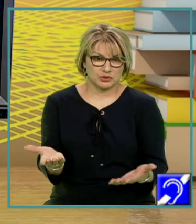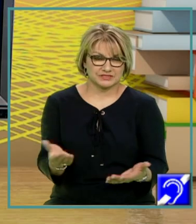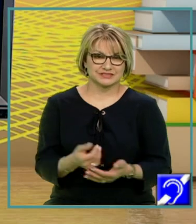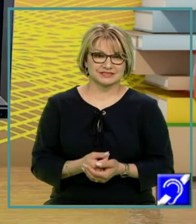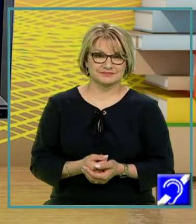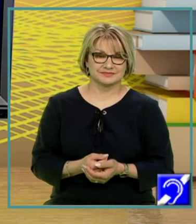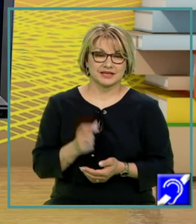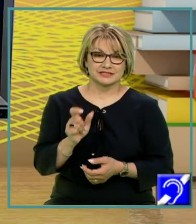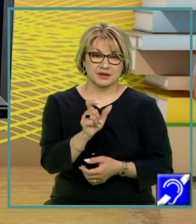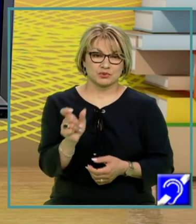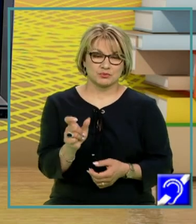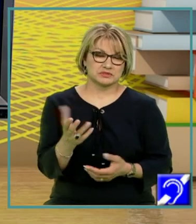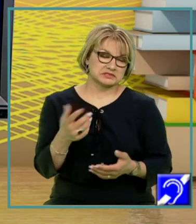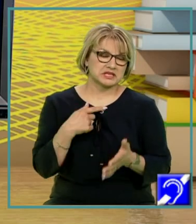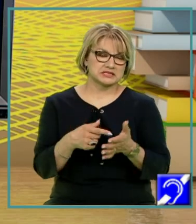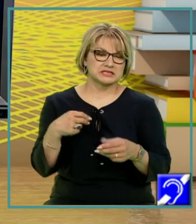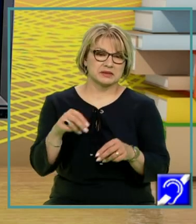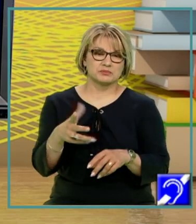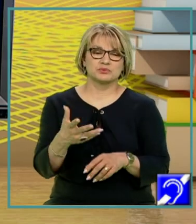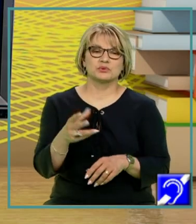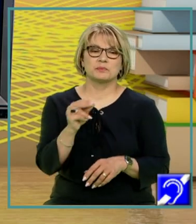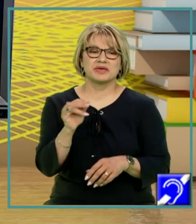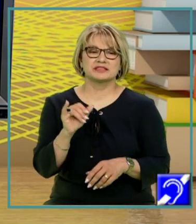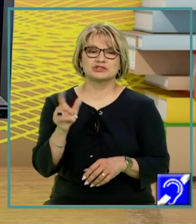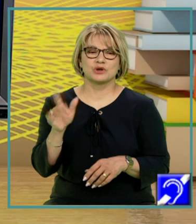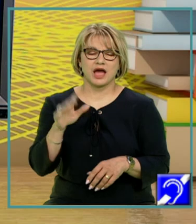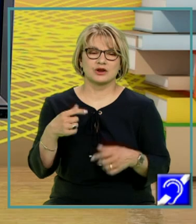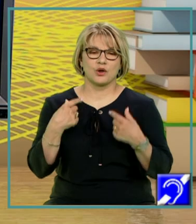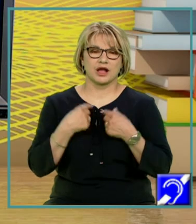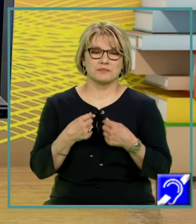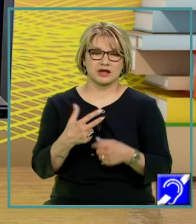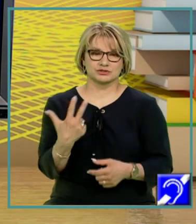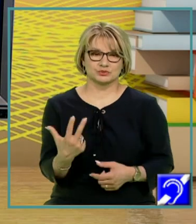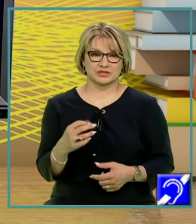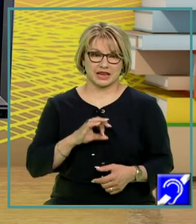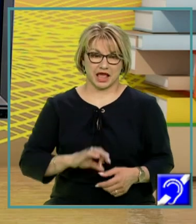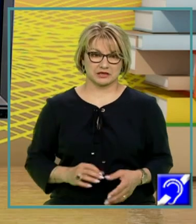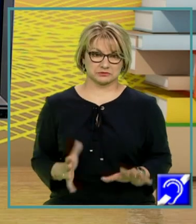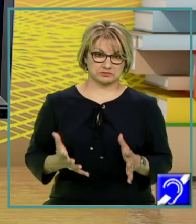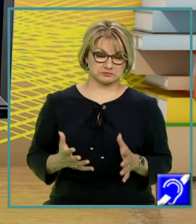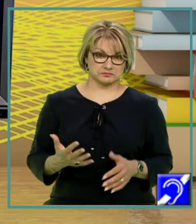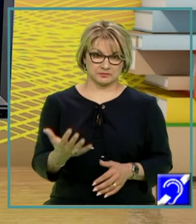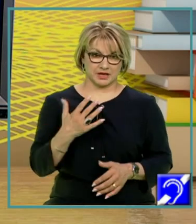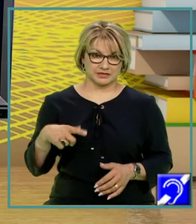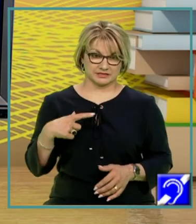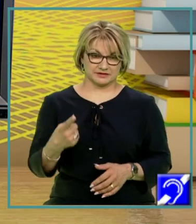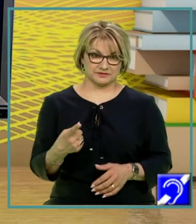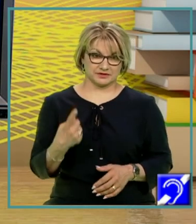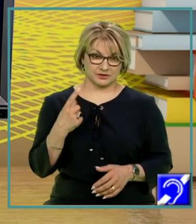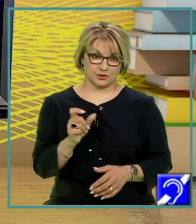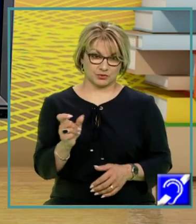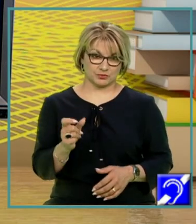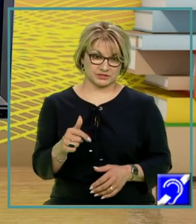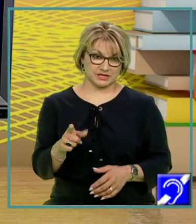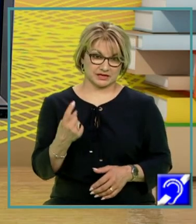Propoziția Petrișăr Ivan poartă o cămașă care are cel puțin trei nastări. Iată, pare să fie o propoziție a carei valoare de adevăr